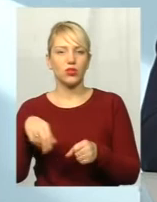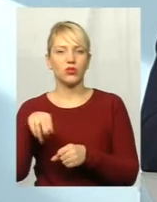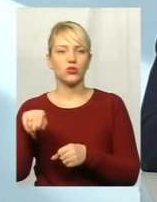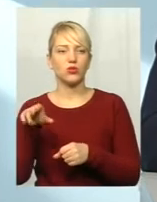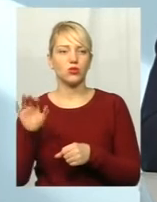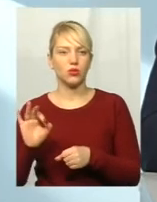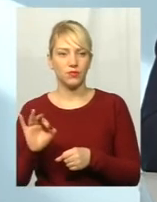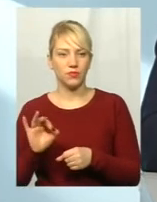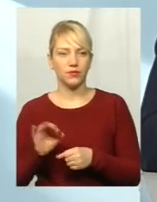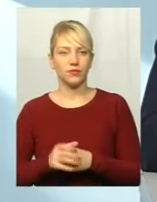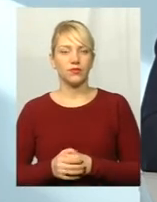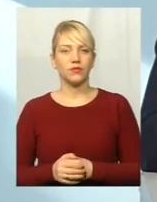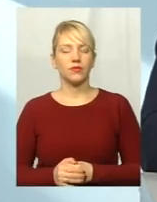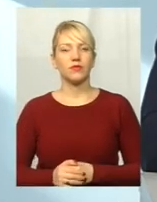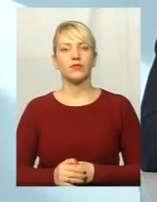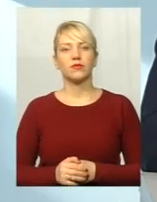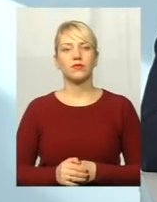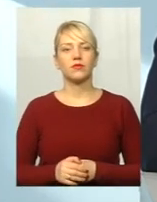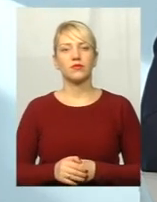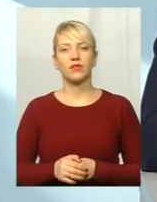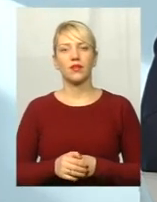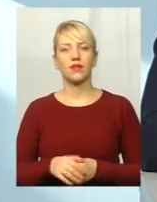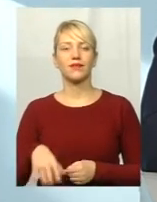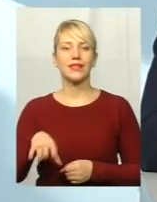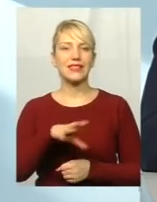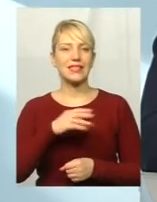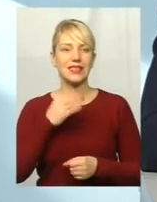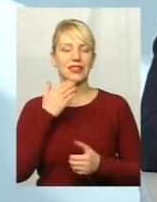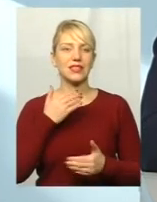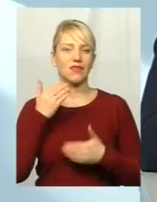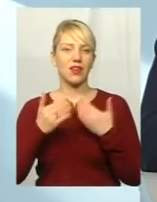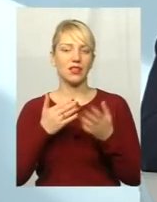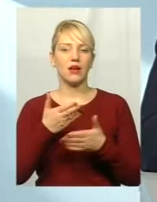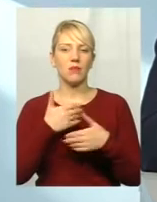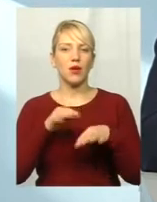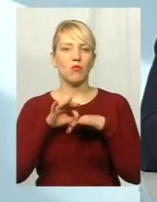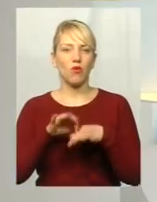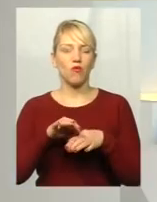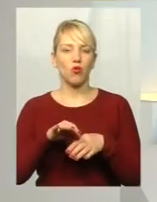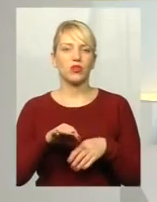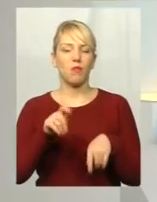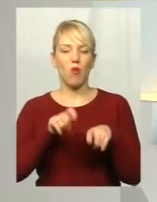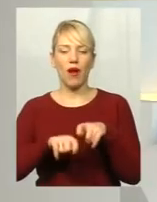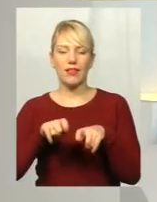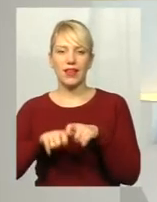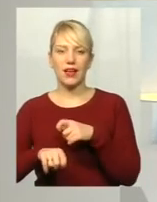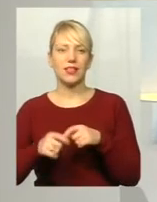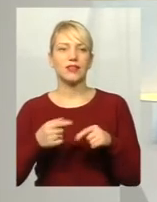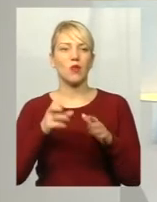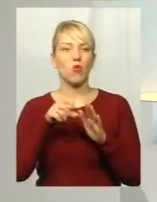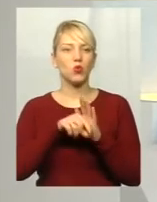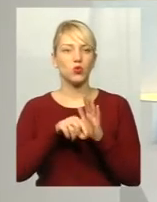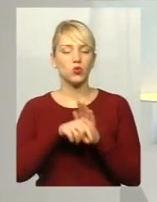всіх звернень, ми проводимо аналіз. По суті, такі значні